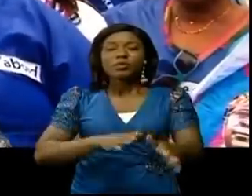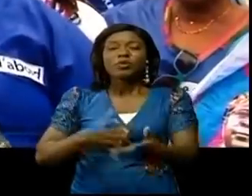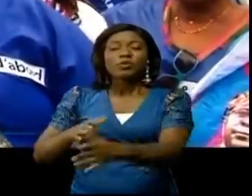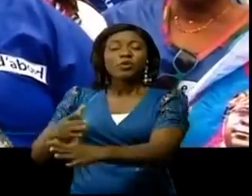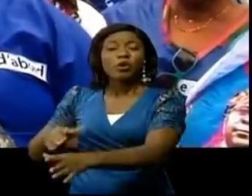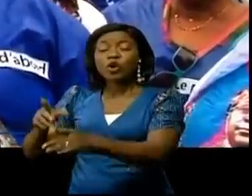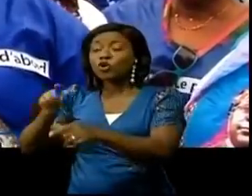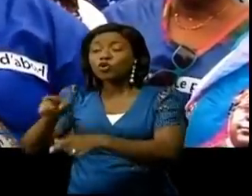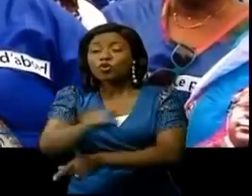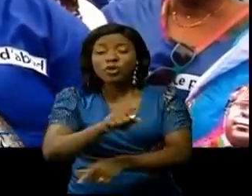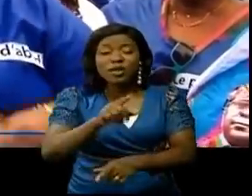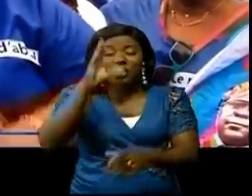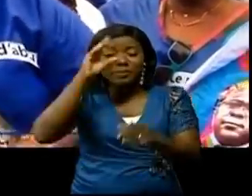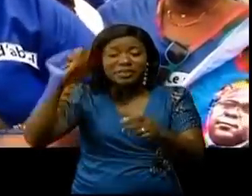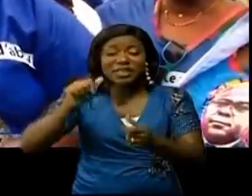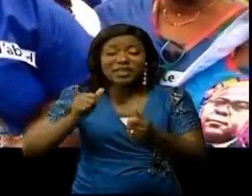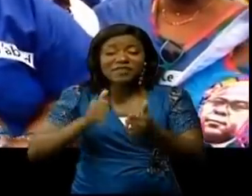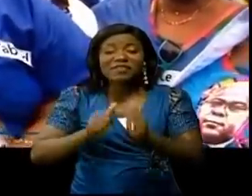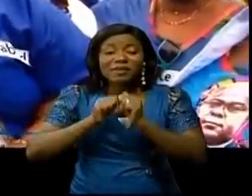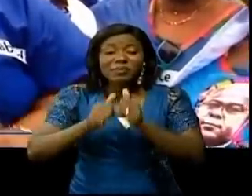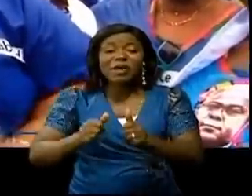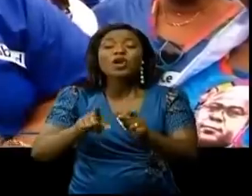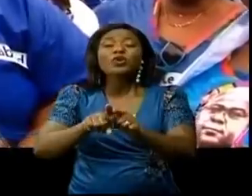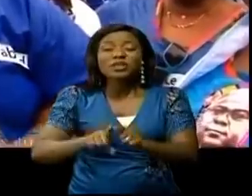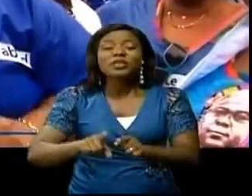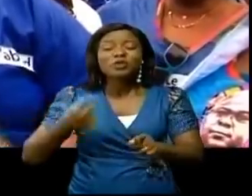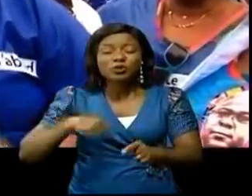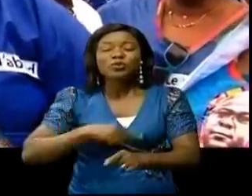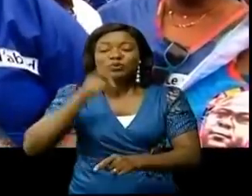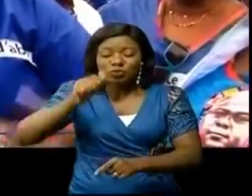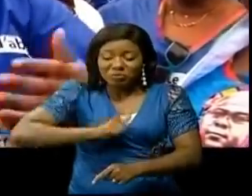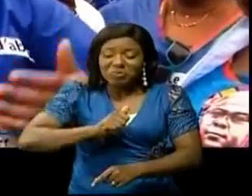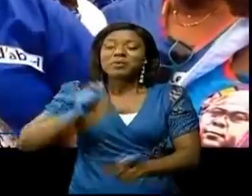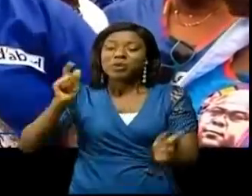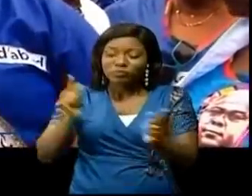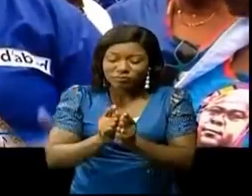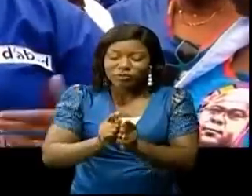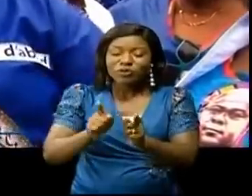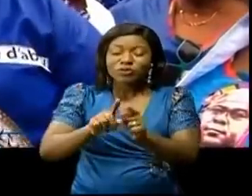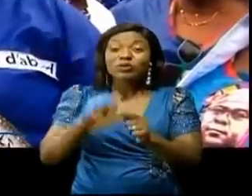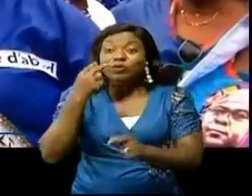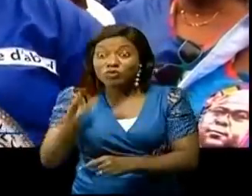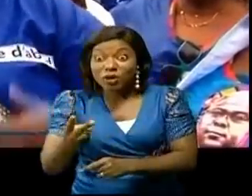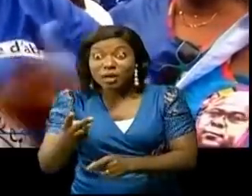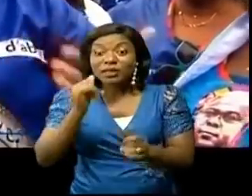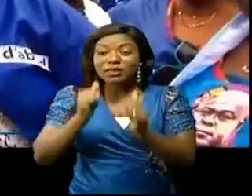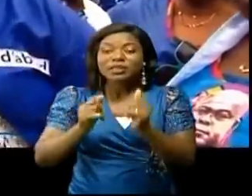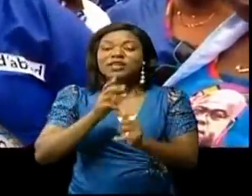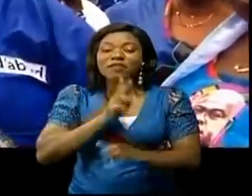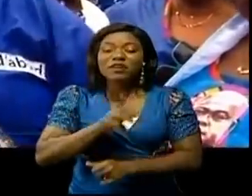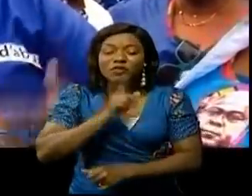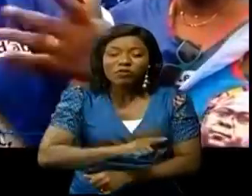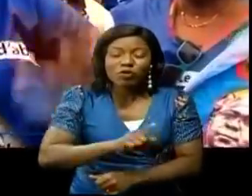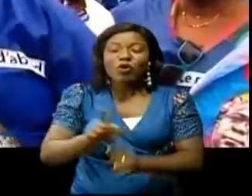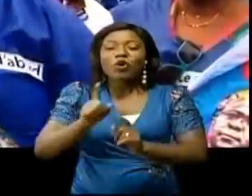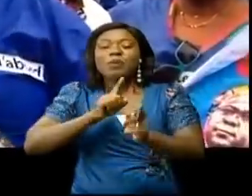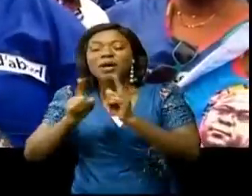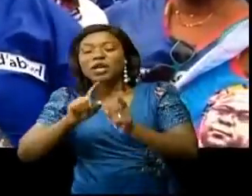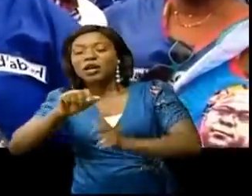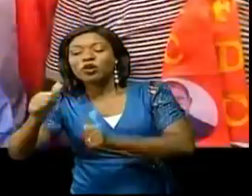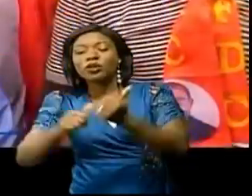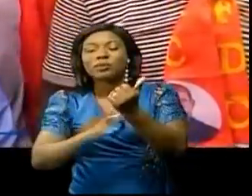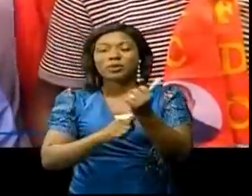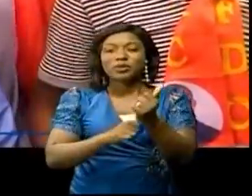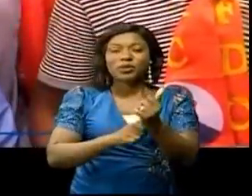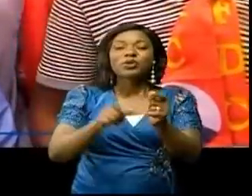plus vivant. Alors on s'est dit, nous allons se choisir, arriver à l'aéroport nous-mêmes, le voir, pour que nous puissions savoir comment parler aux autres personnes qui sont dans la